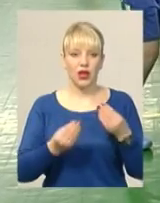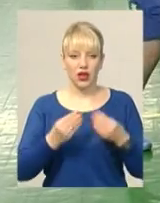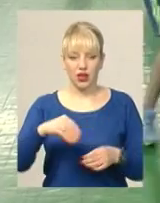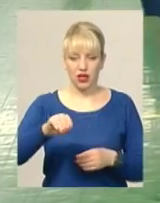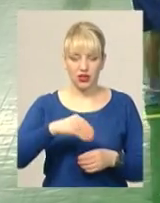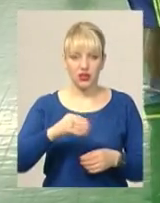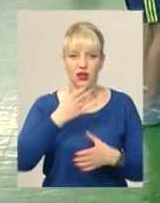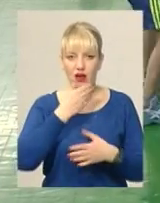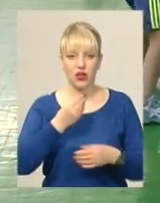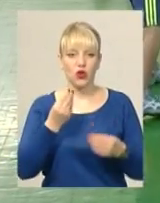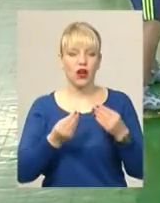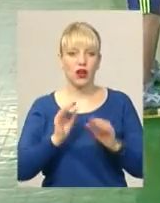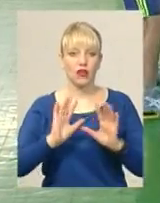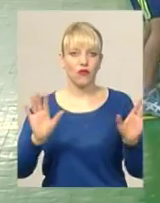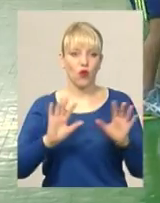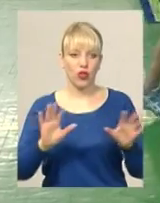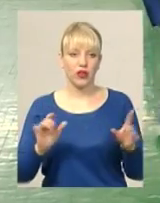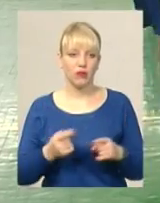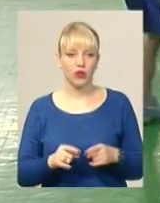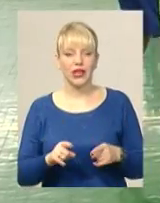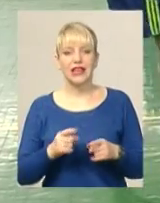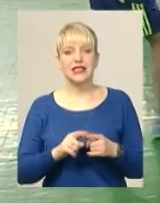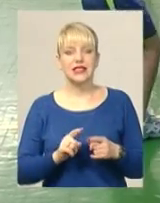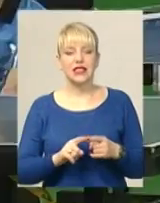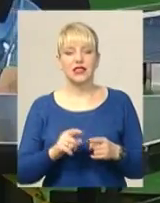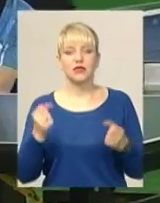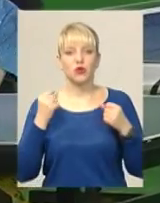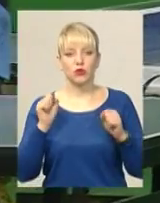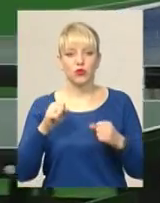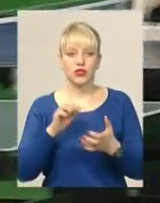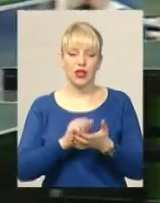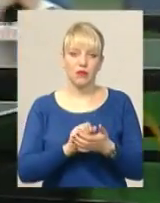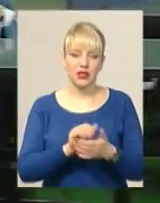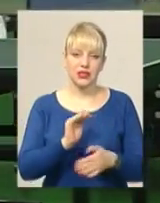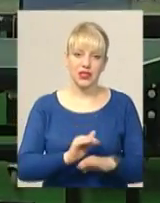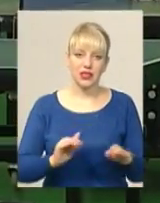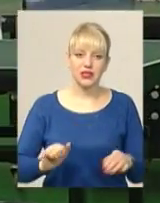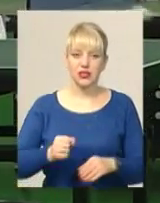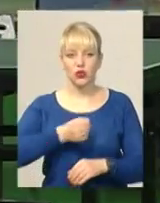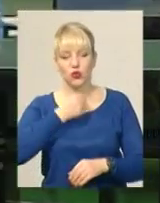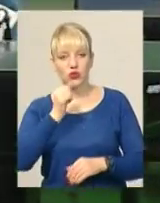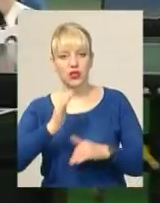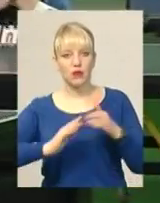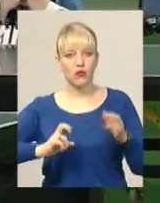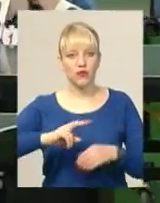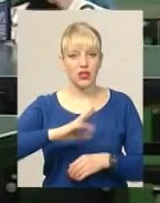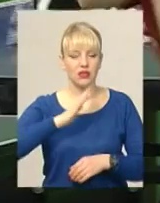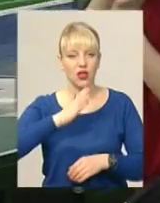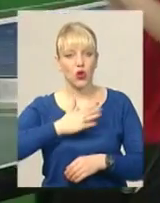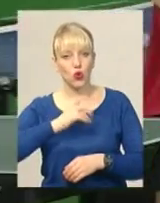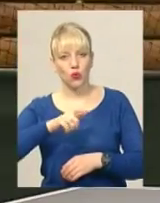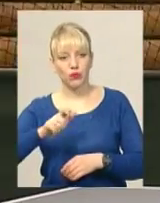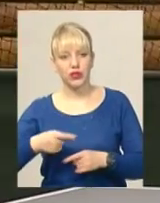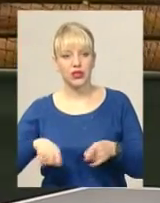Тренер називає настільний теніс універсальним видом спорту ще й тому, що не можуть займатися і діти, і дорослі, і професіонали, і любителі. Він